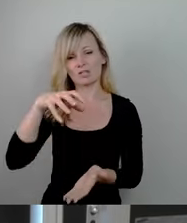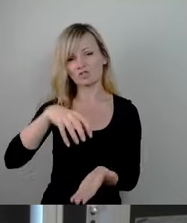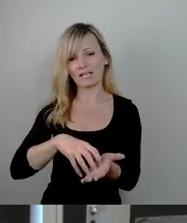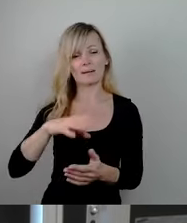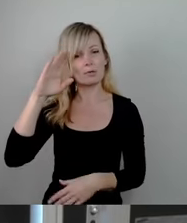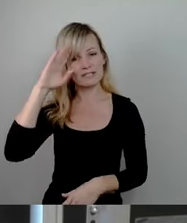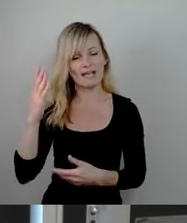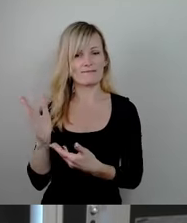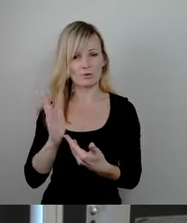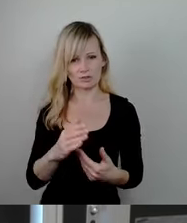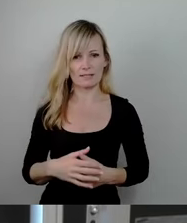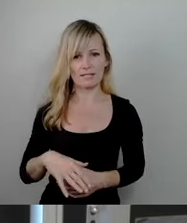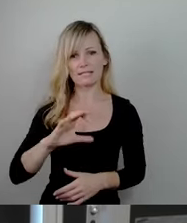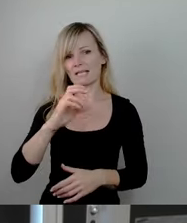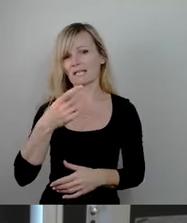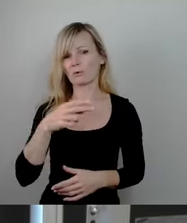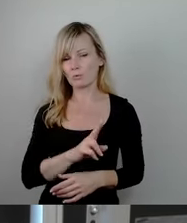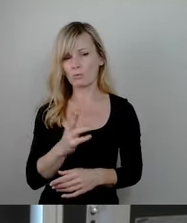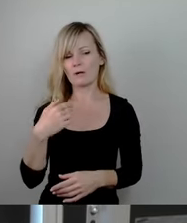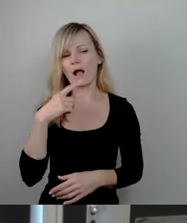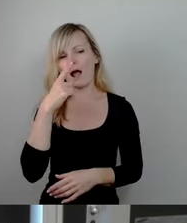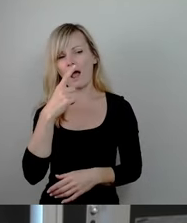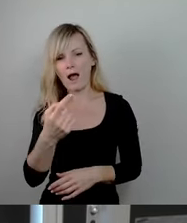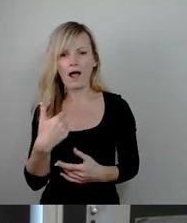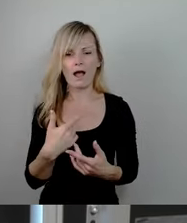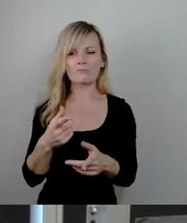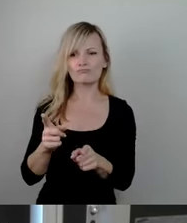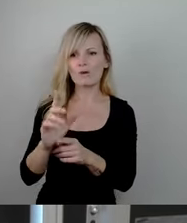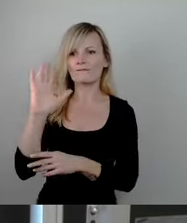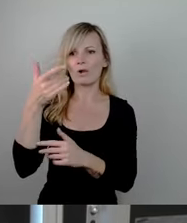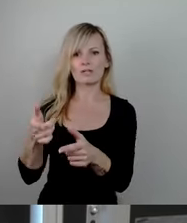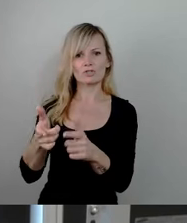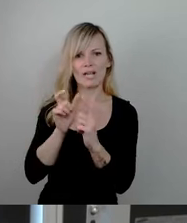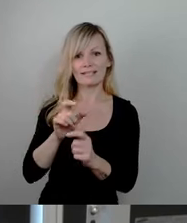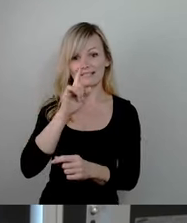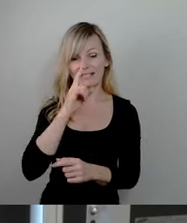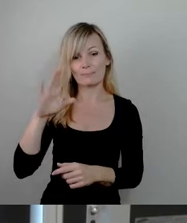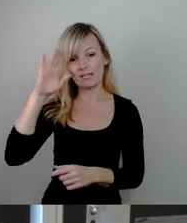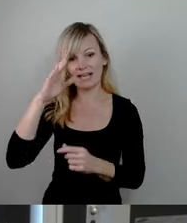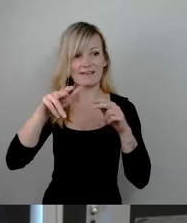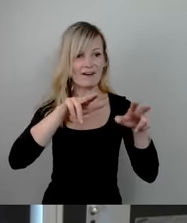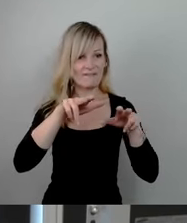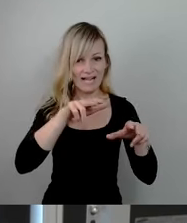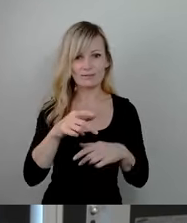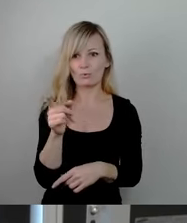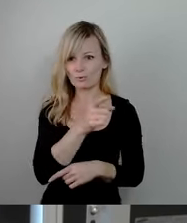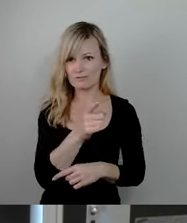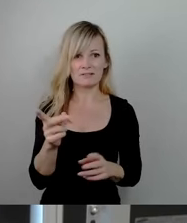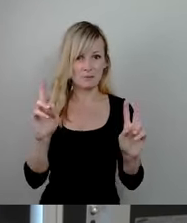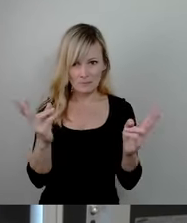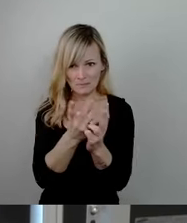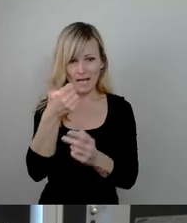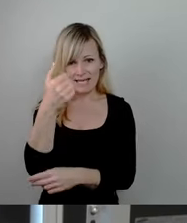Die CDU witterte einen geschenkten Erfolg, denn wenn Verwaltung und Polizei sich einig sind, dann widerspricht der Stadtrat nicht. Also